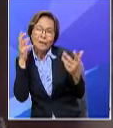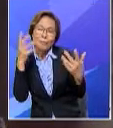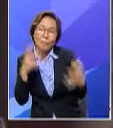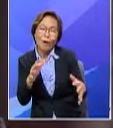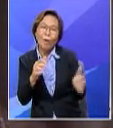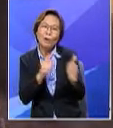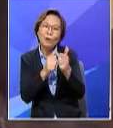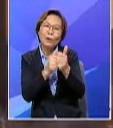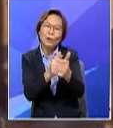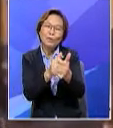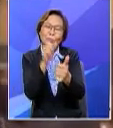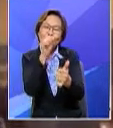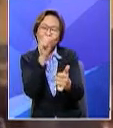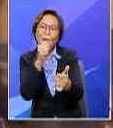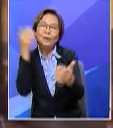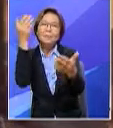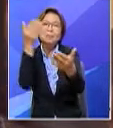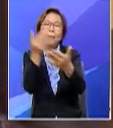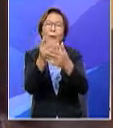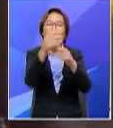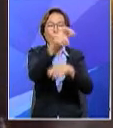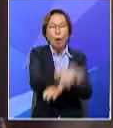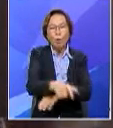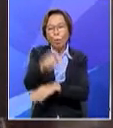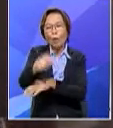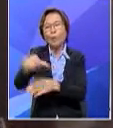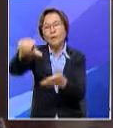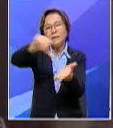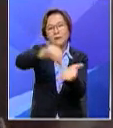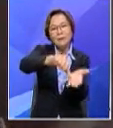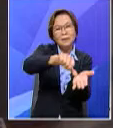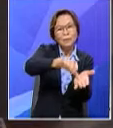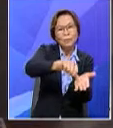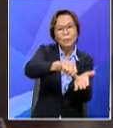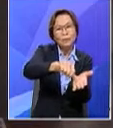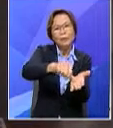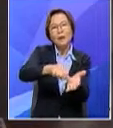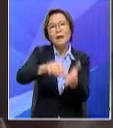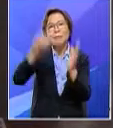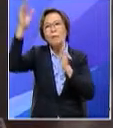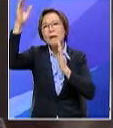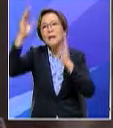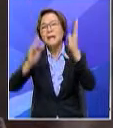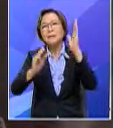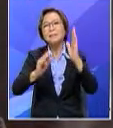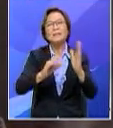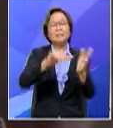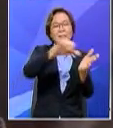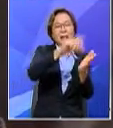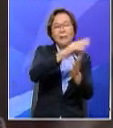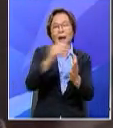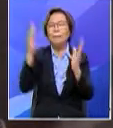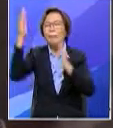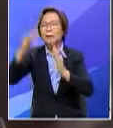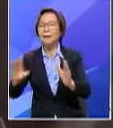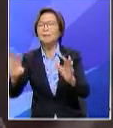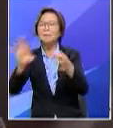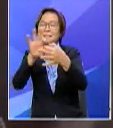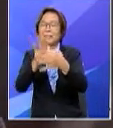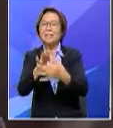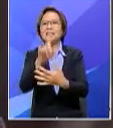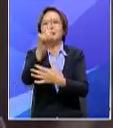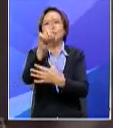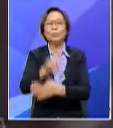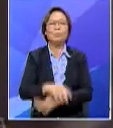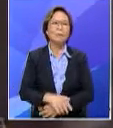together jadi sampai orang-orang Syria pun cakap Suria Malaysia satu maknanya wahid wahid Suria Malaysia